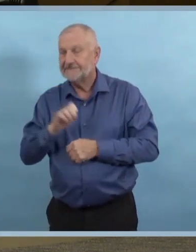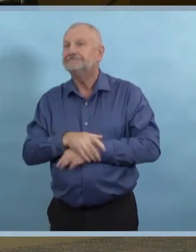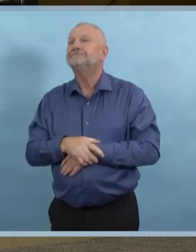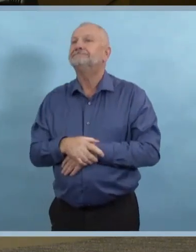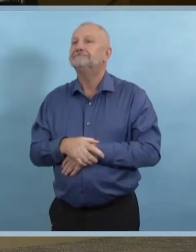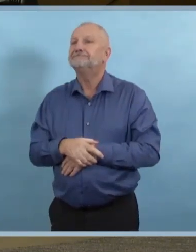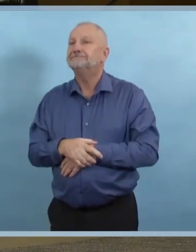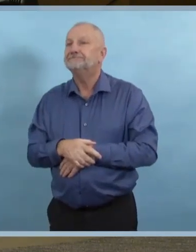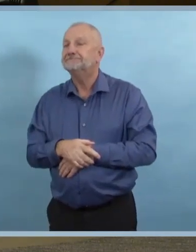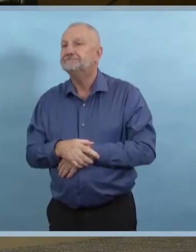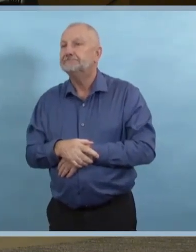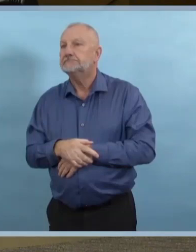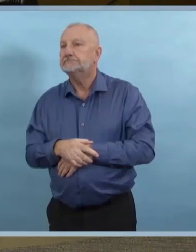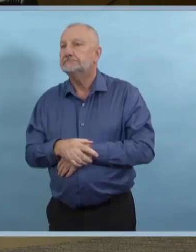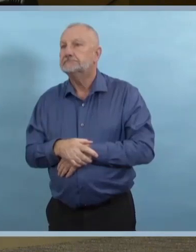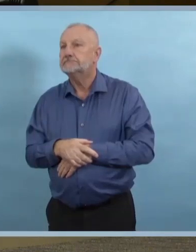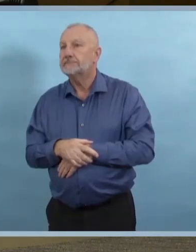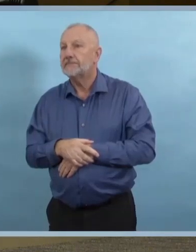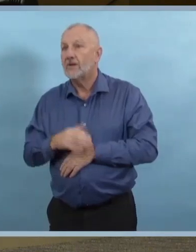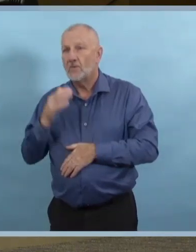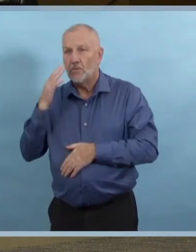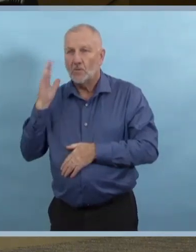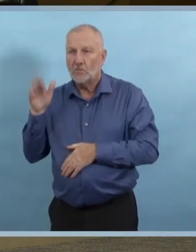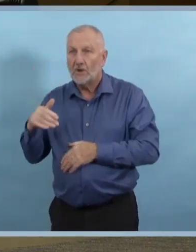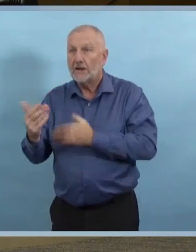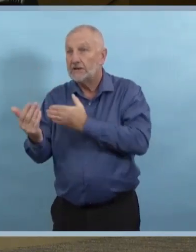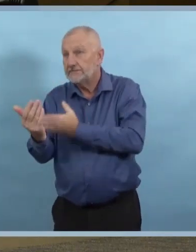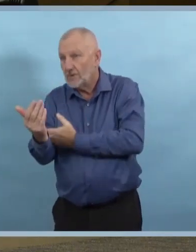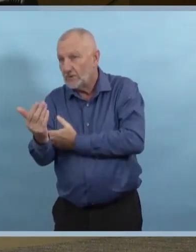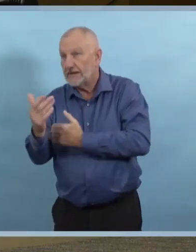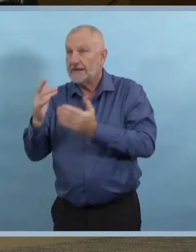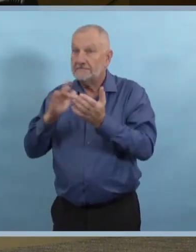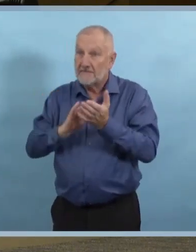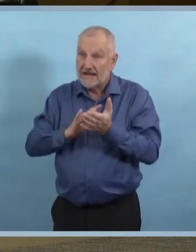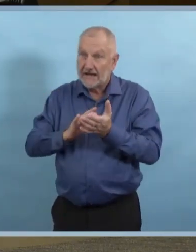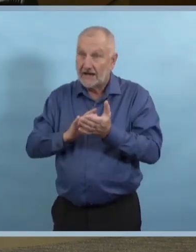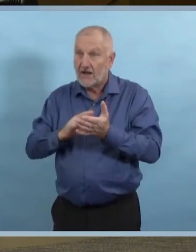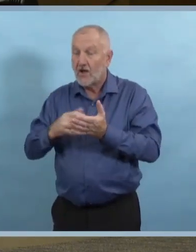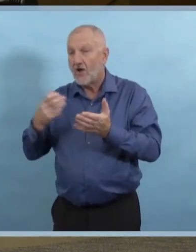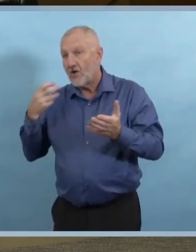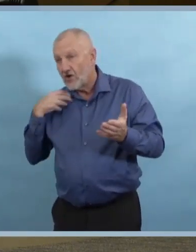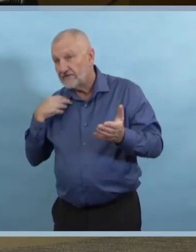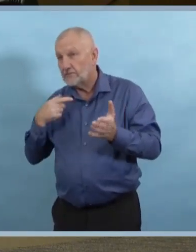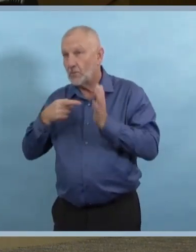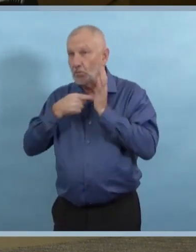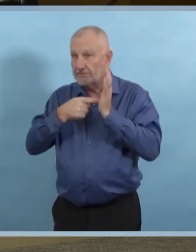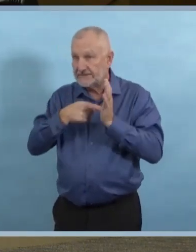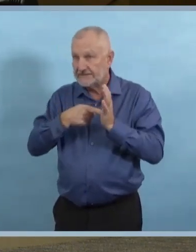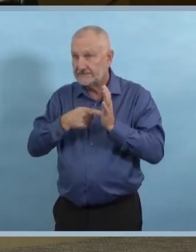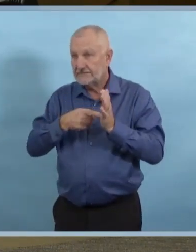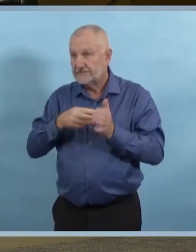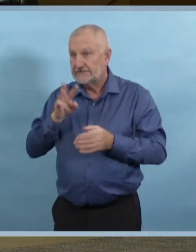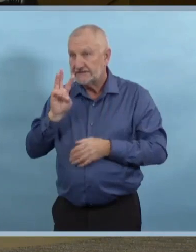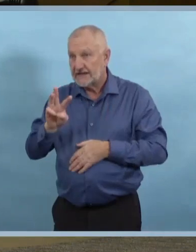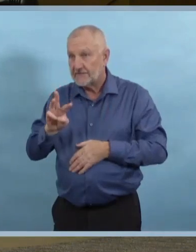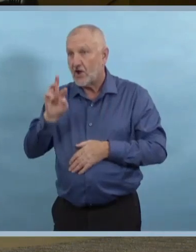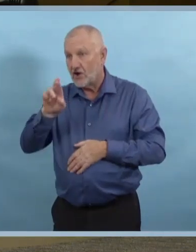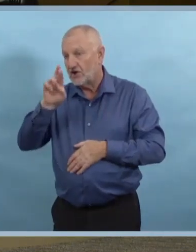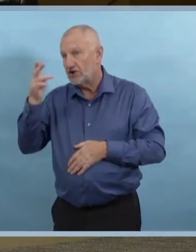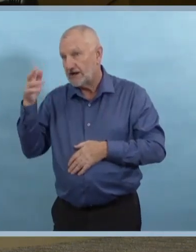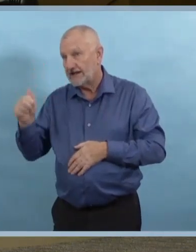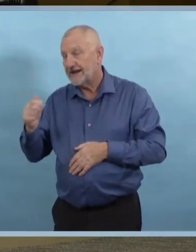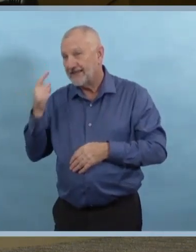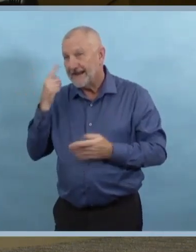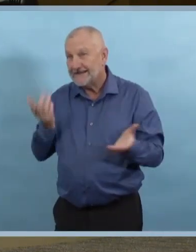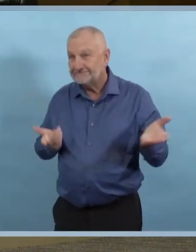de l'ORSW est une autre personne qui a 18 décès en tout. Et